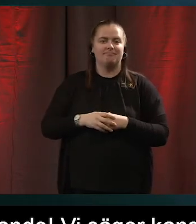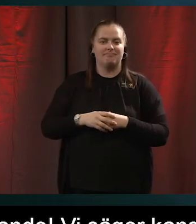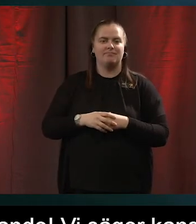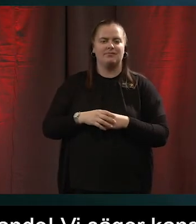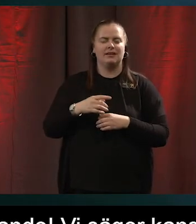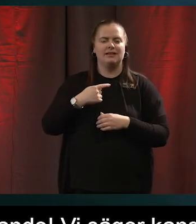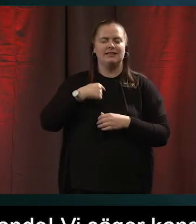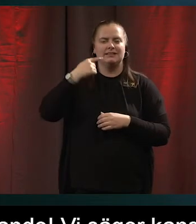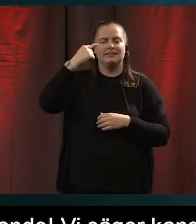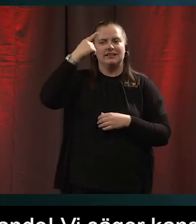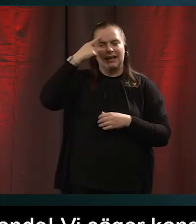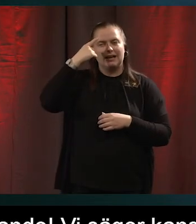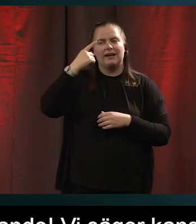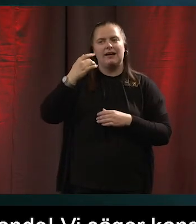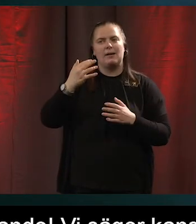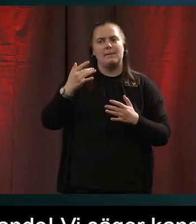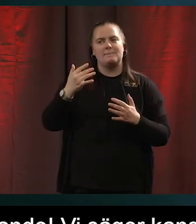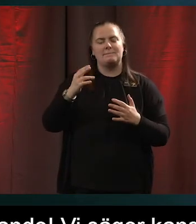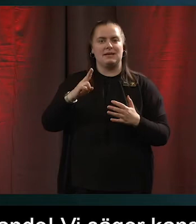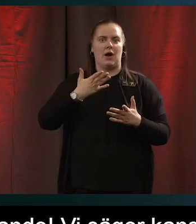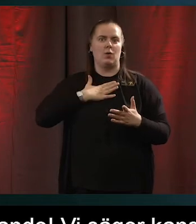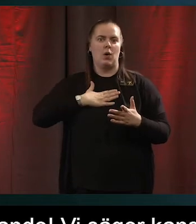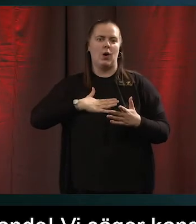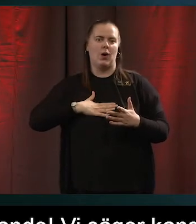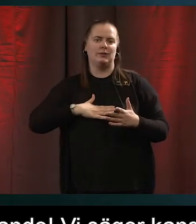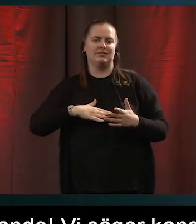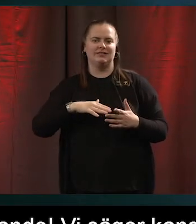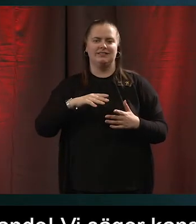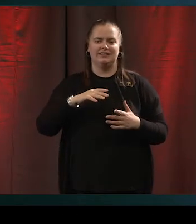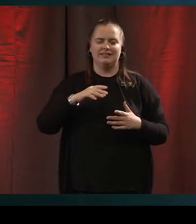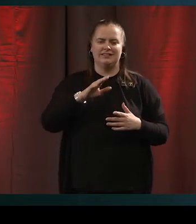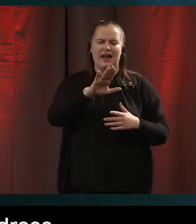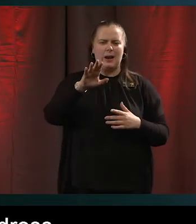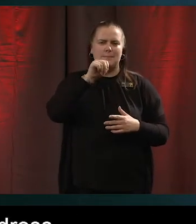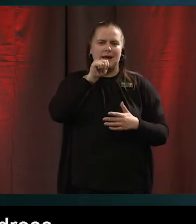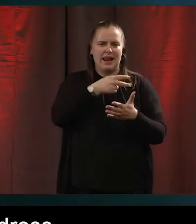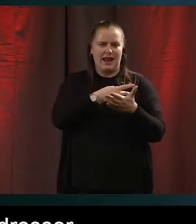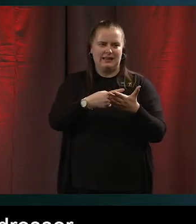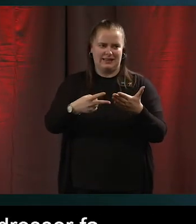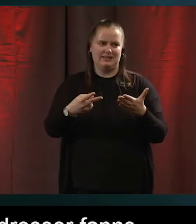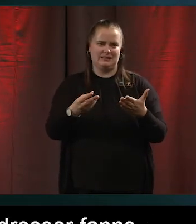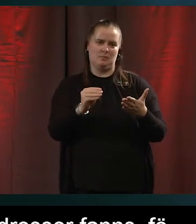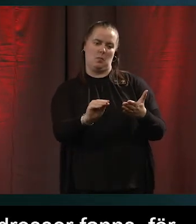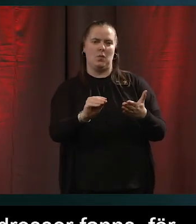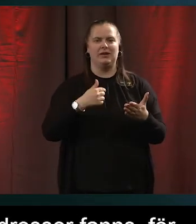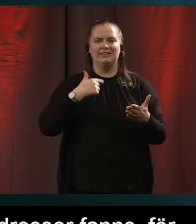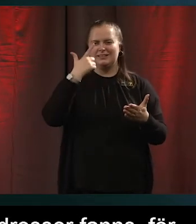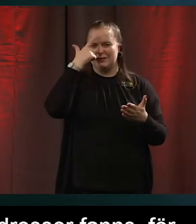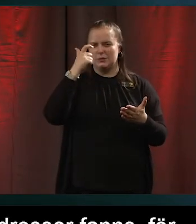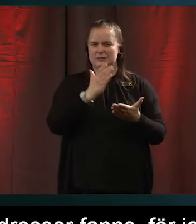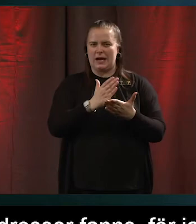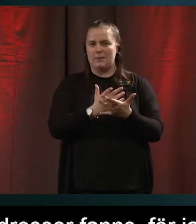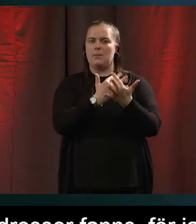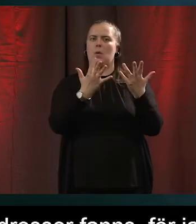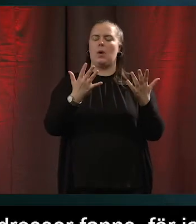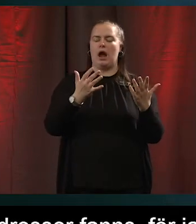Jag tänker att det var också väldigt skönt att de heladressen fanns där. Jag känner på mig att det kanske finns många